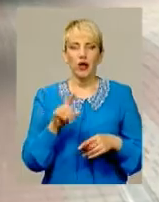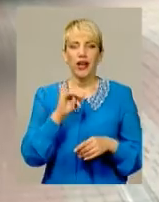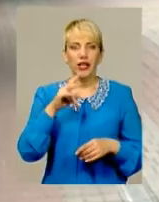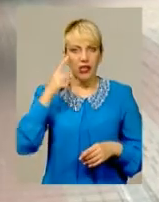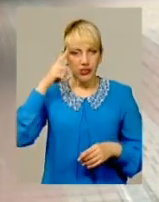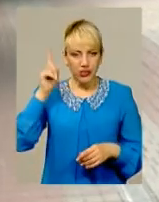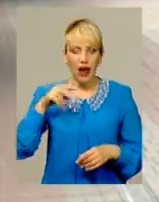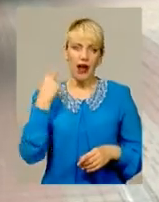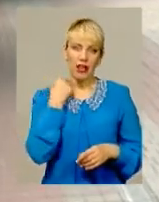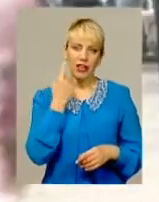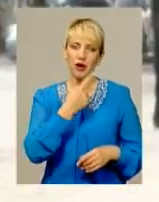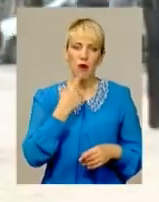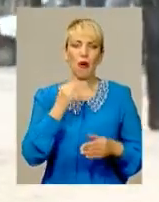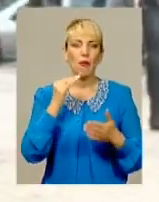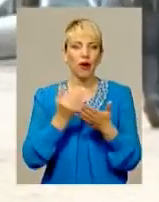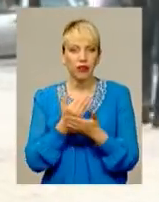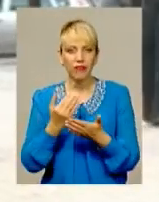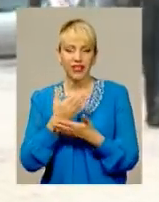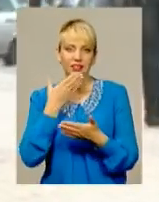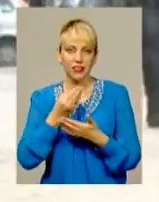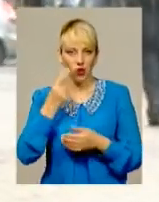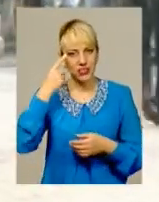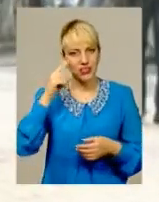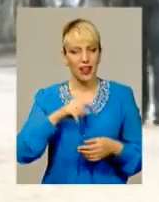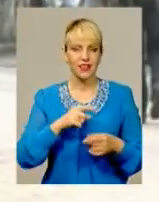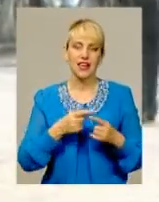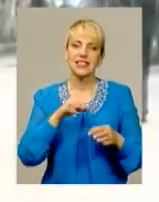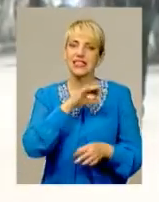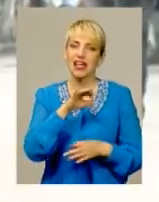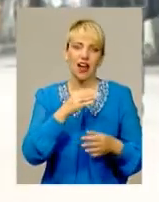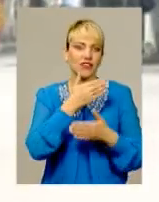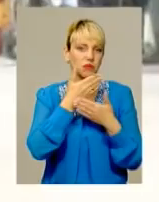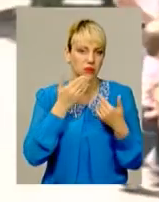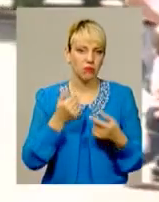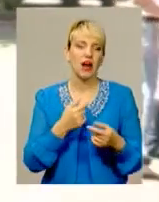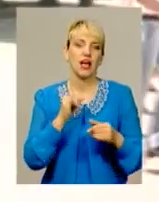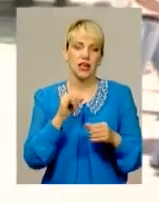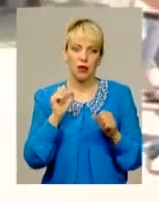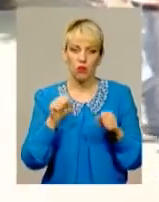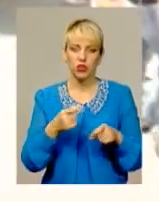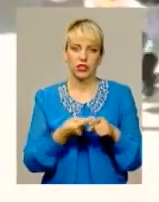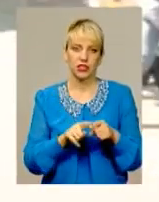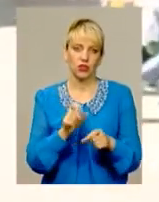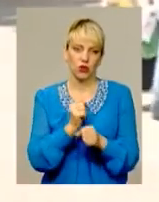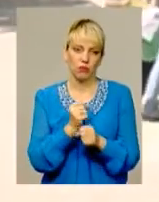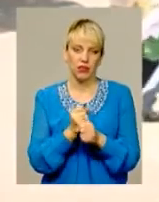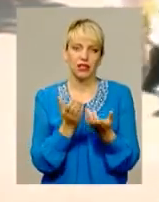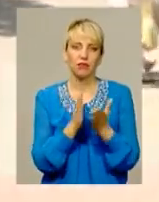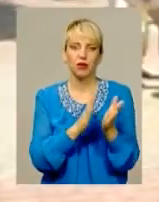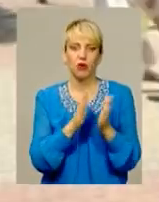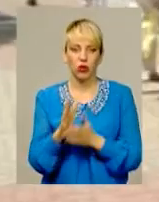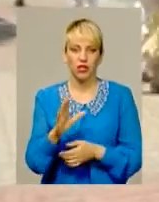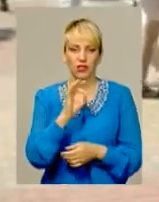англійською, зізнається, поновити свої знання зайвим ніколи не буде. І зробити це вона може в обласній бібліотеці імені Островського абсолютно